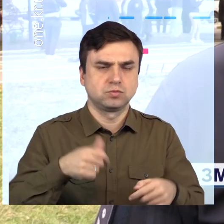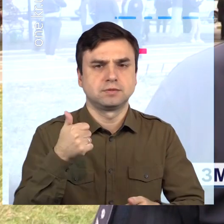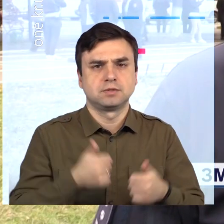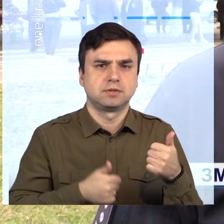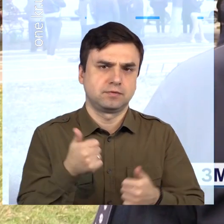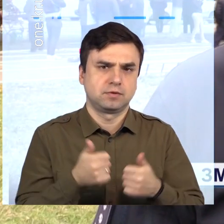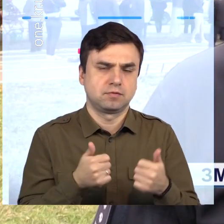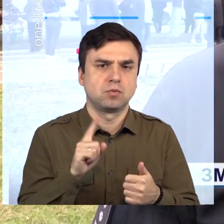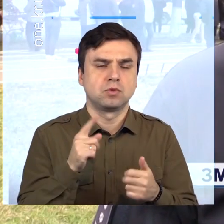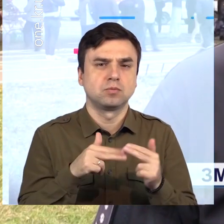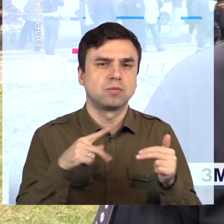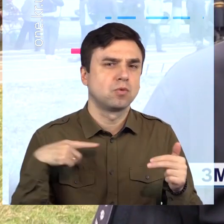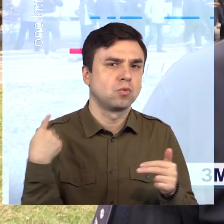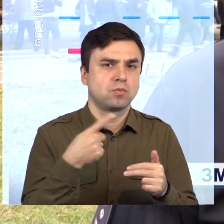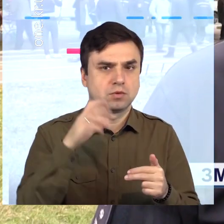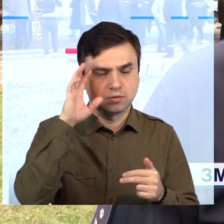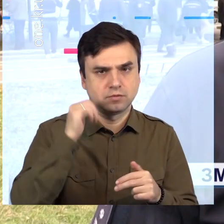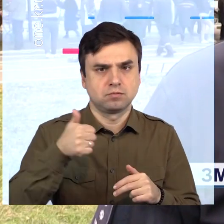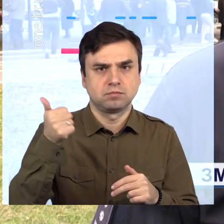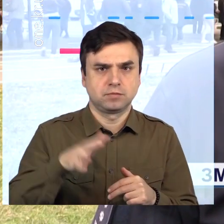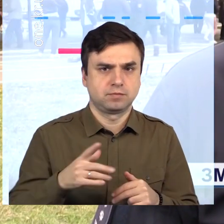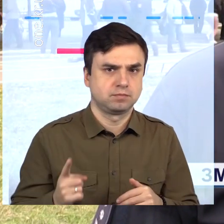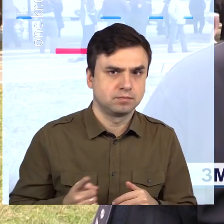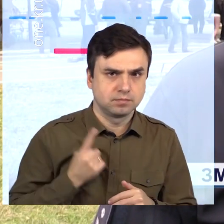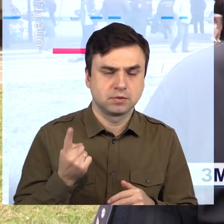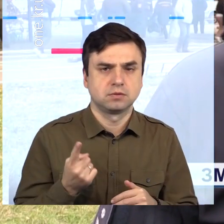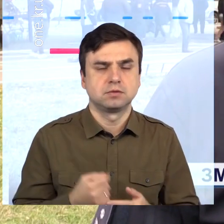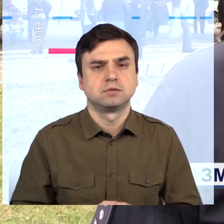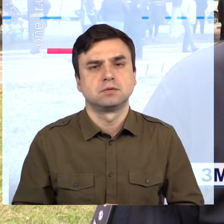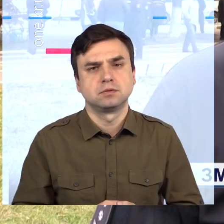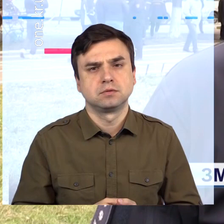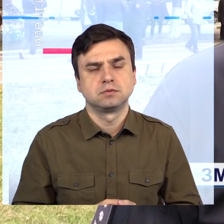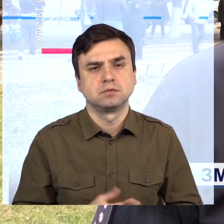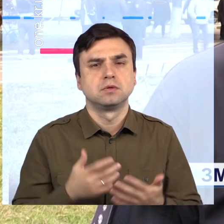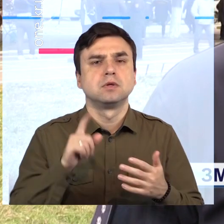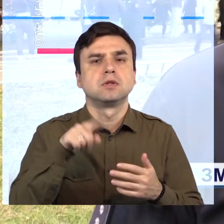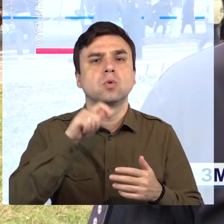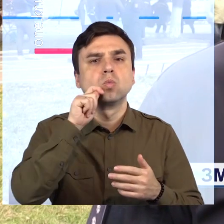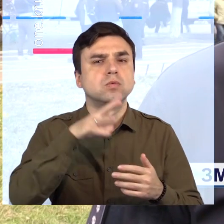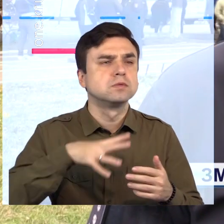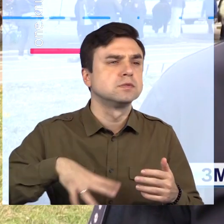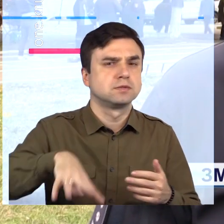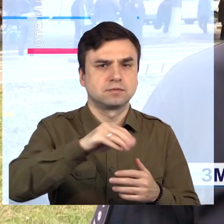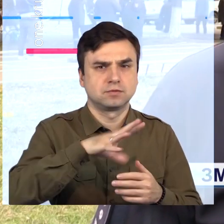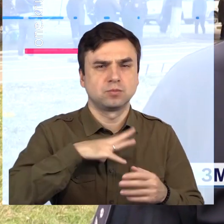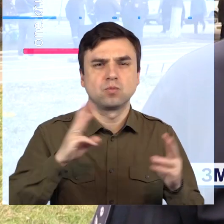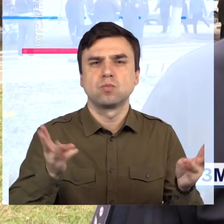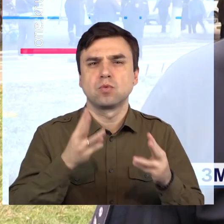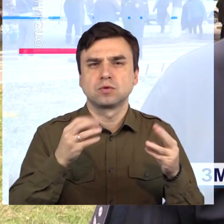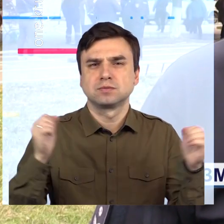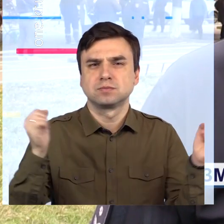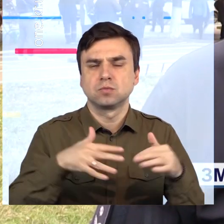База одна з найкращих областей, тому тут проводились також і кубок всеукраїнський пожежний.